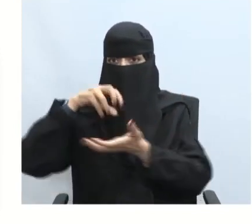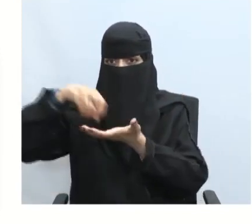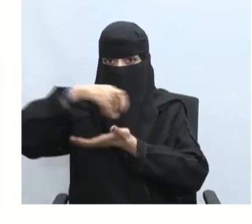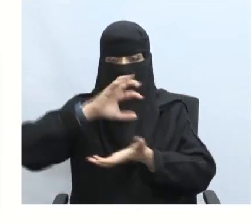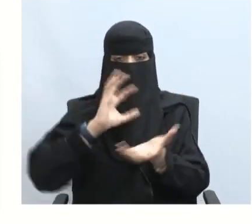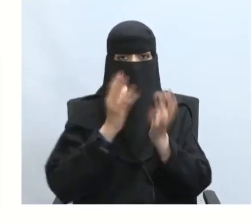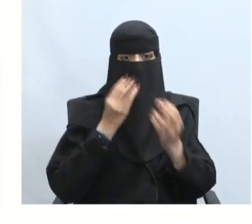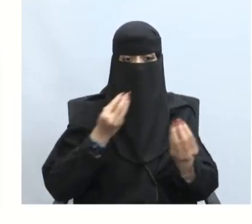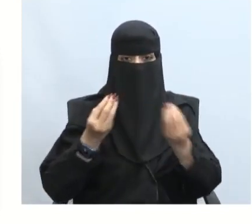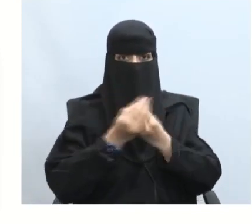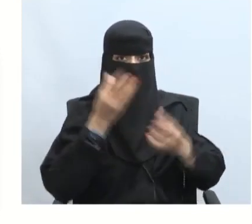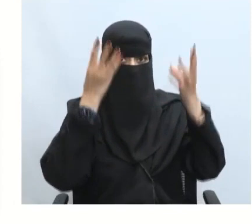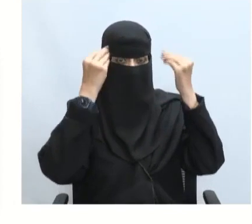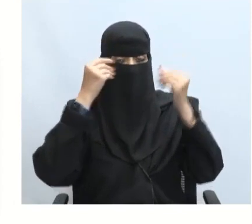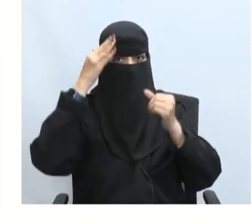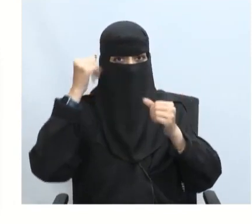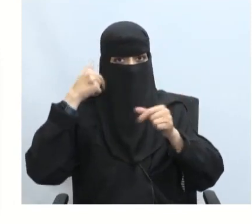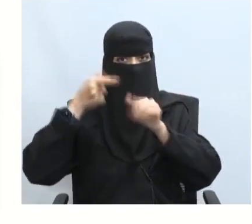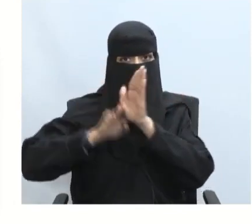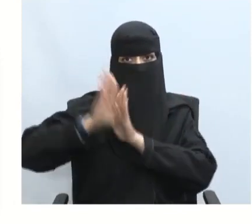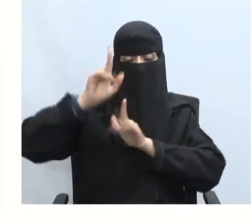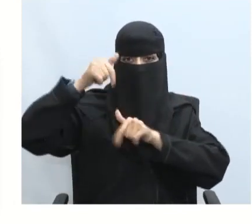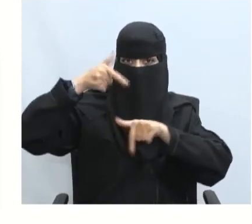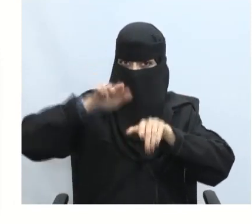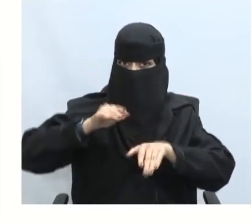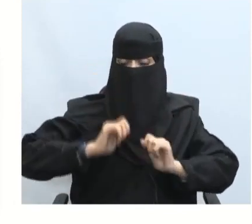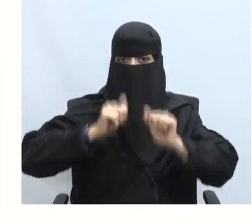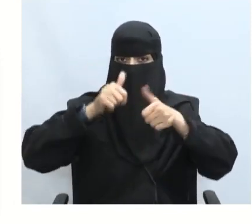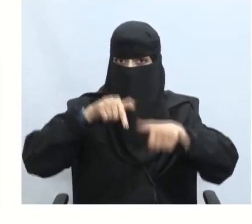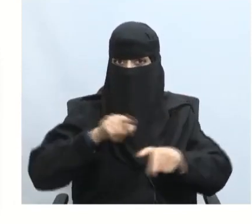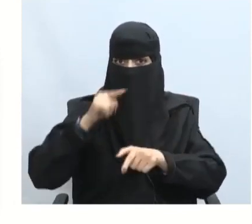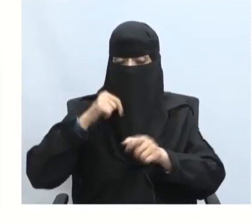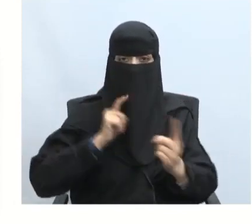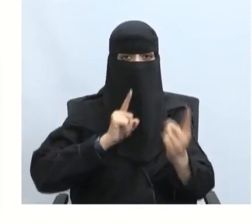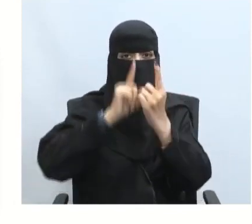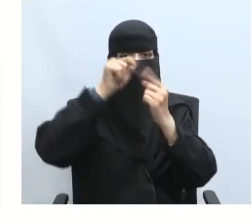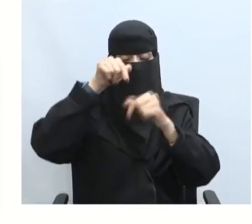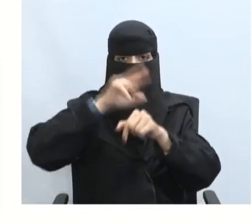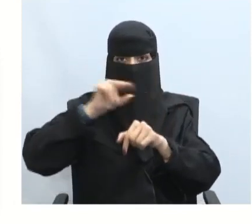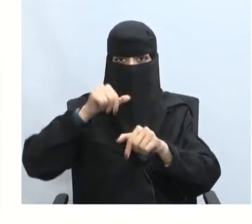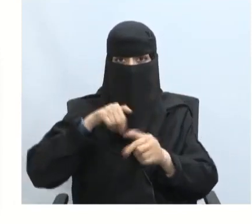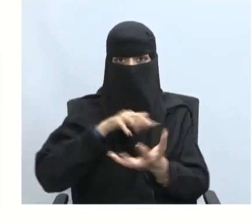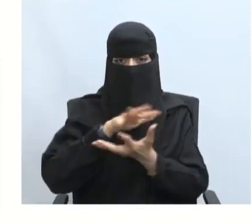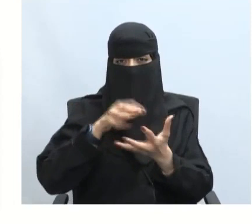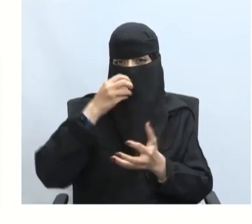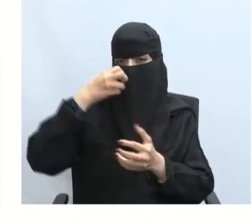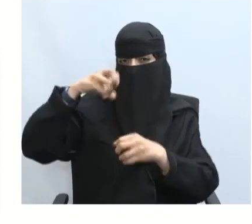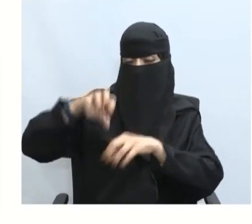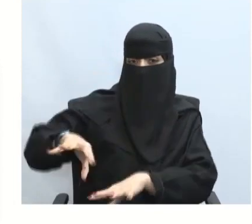المعلومات والخبرات وتحسين حالة الاستعداد لمواجهة الأوبئة